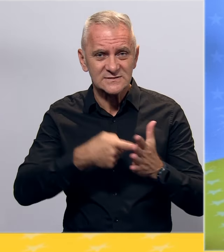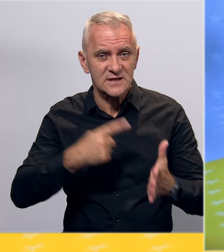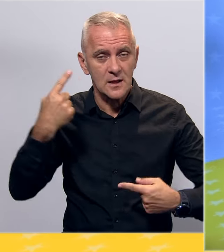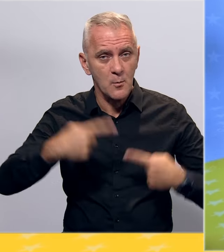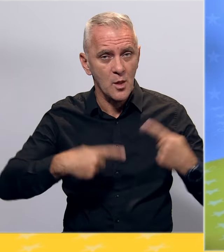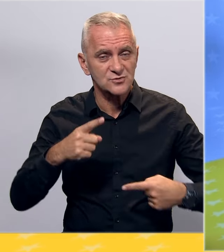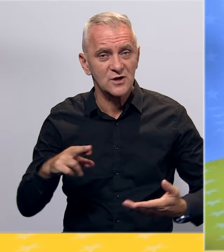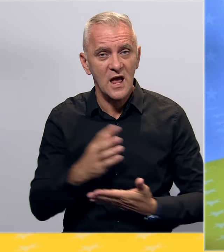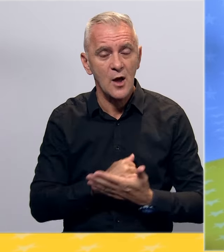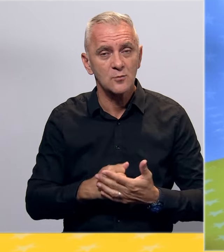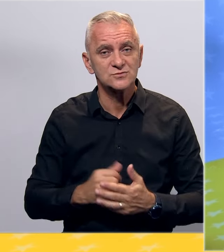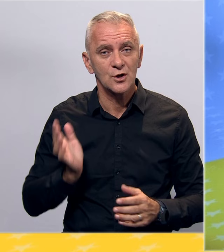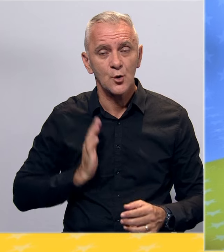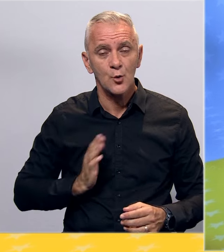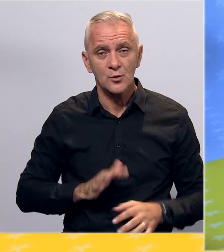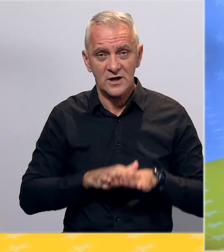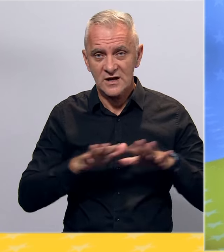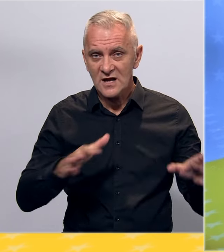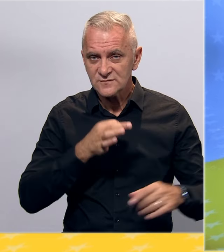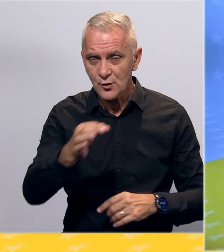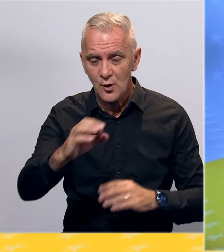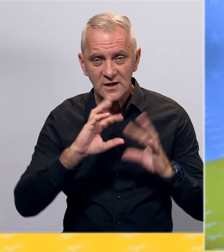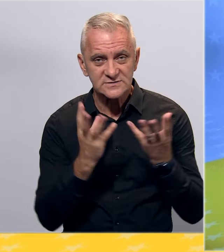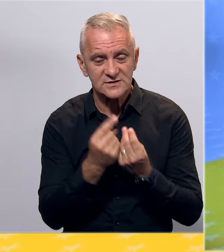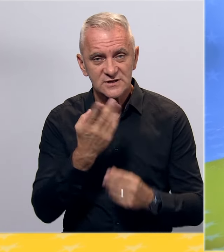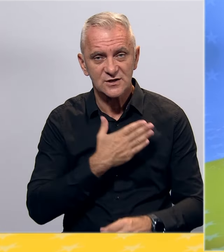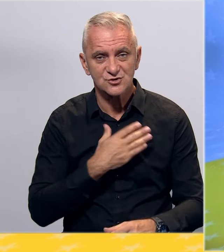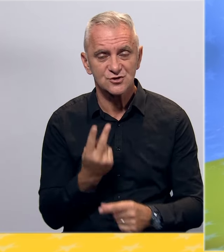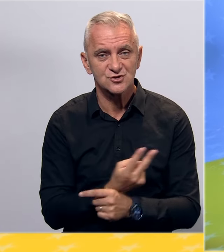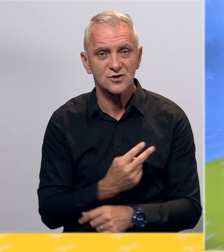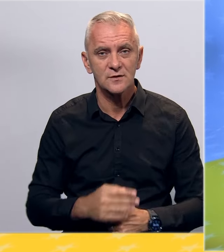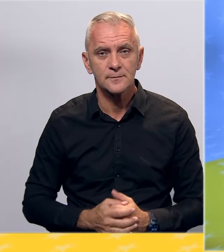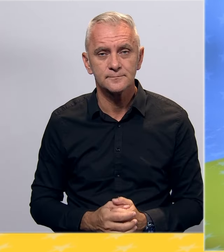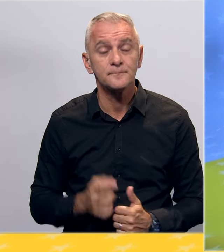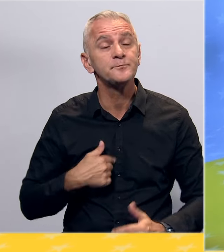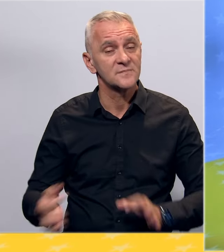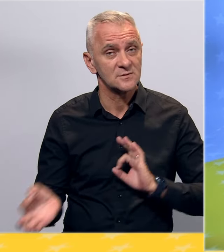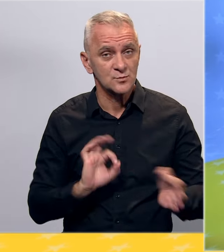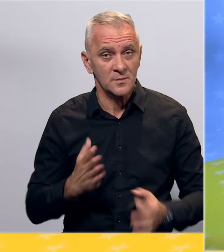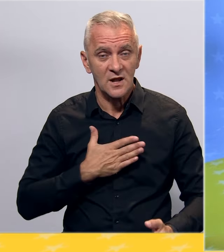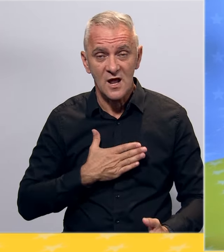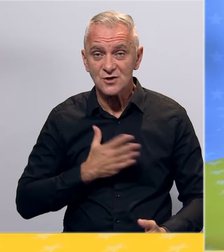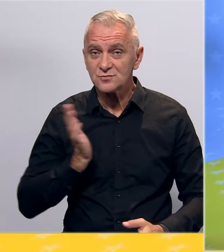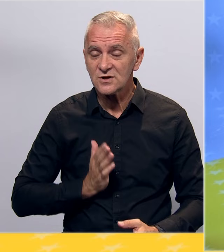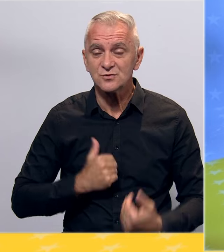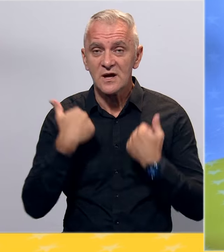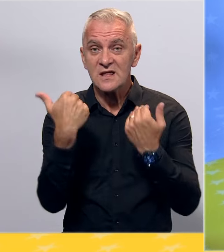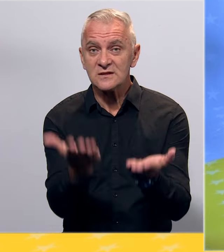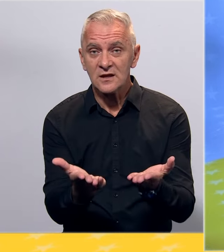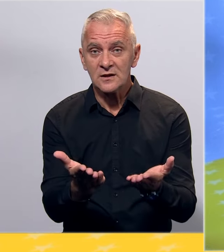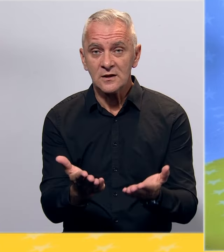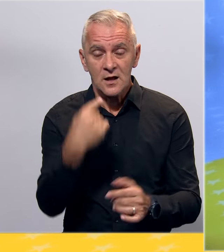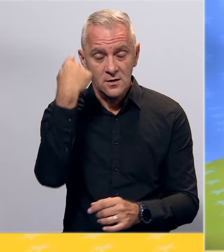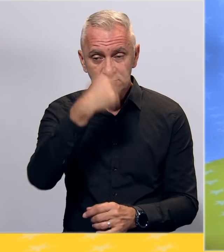ekonomski i kulturni razvoj lokalnih zajednica i naše države. Spremni smo našim građanima staviti na raspolaganje